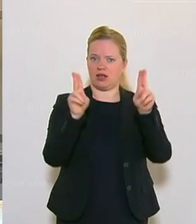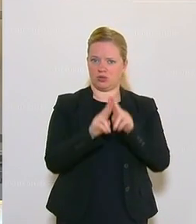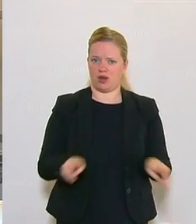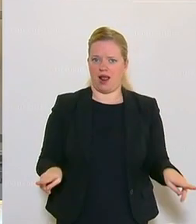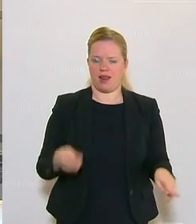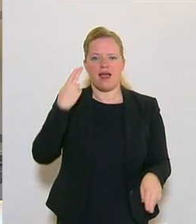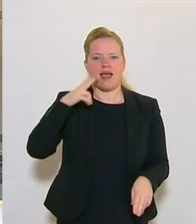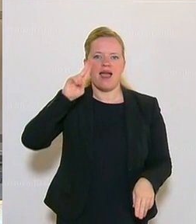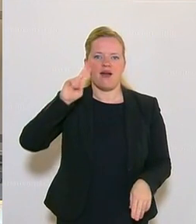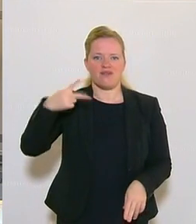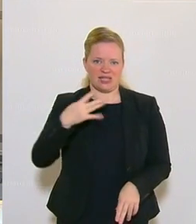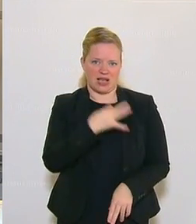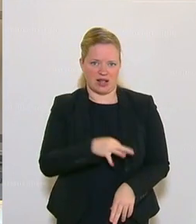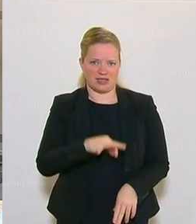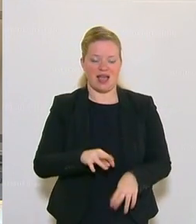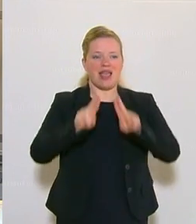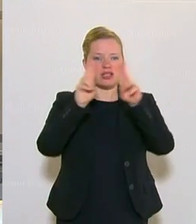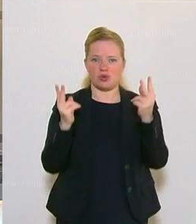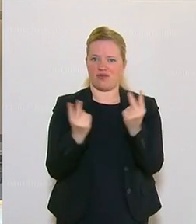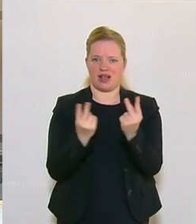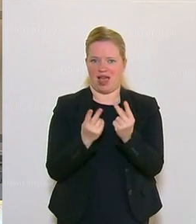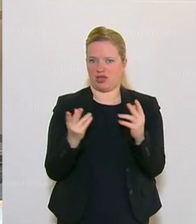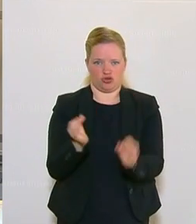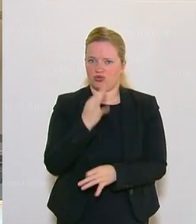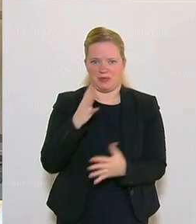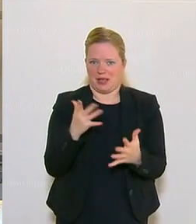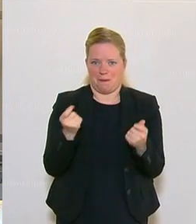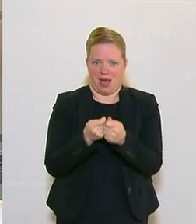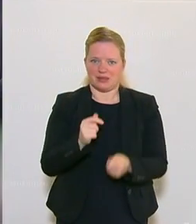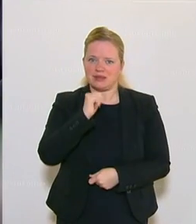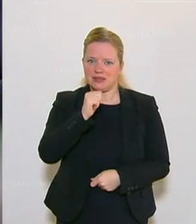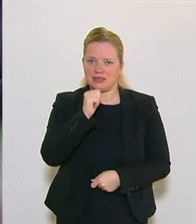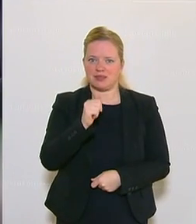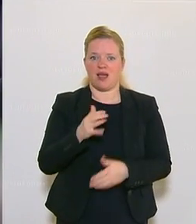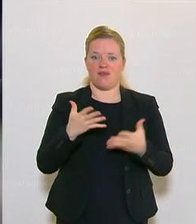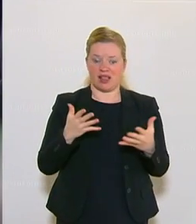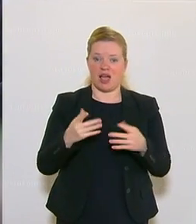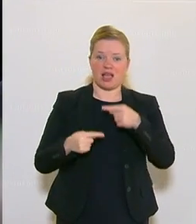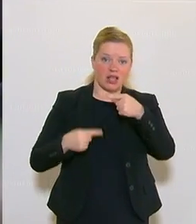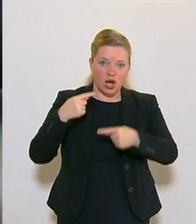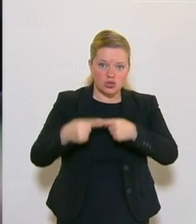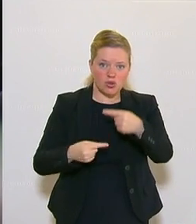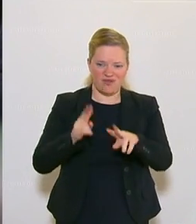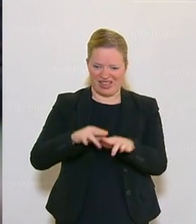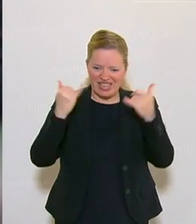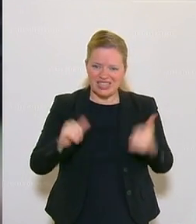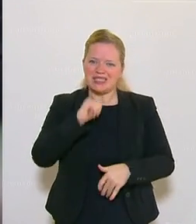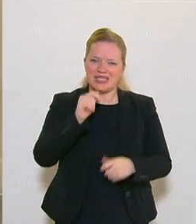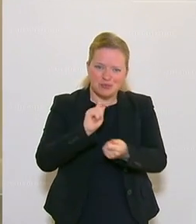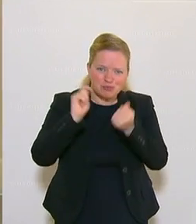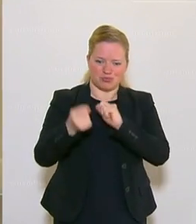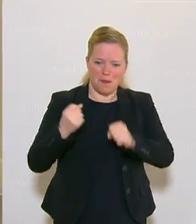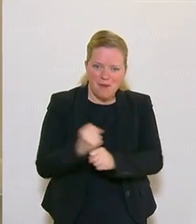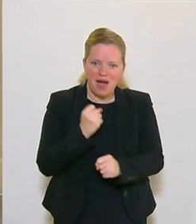Herr Vizekanzler, hinkt. Es ist eine ganze Generation, die droht, wenn nichts gemacht wird, auf dem Abstellgleis zu landen.